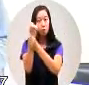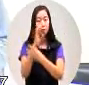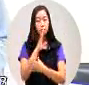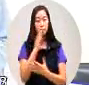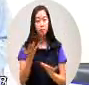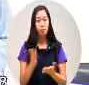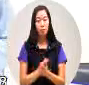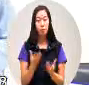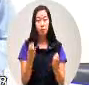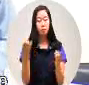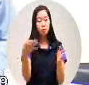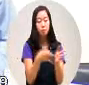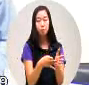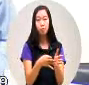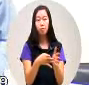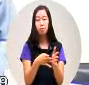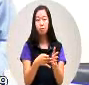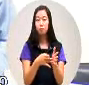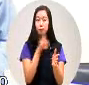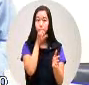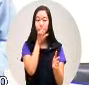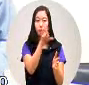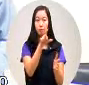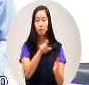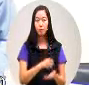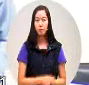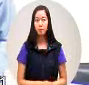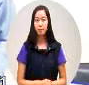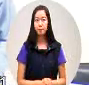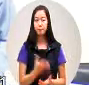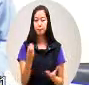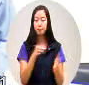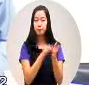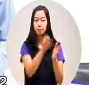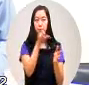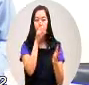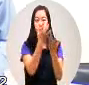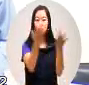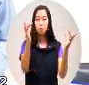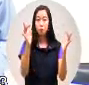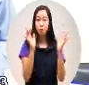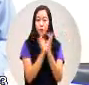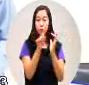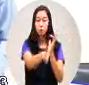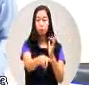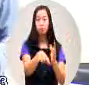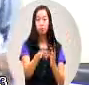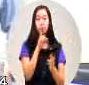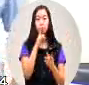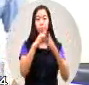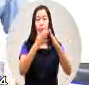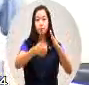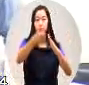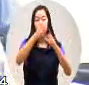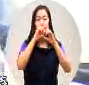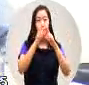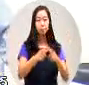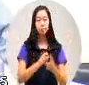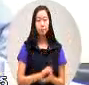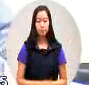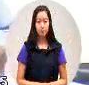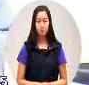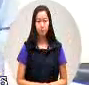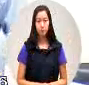不列入委所谓的森林区的地幕请市长答复市长请答复